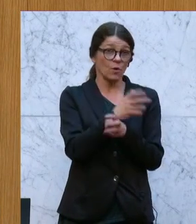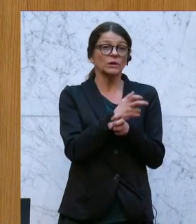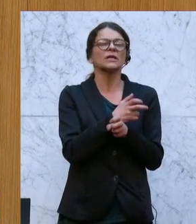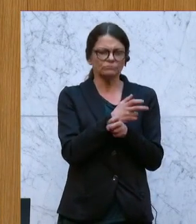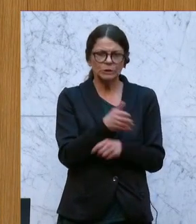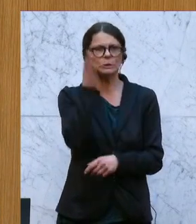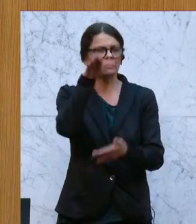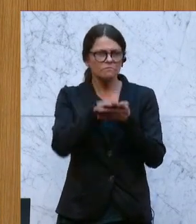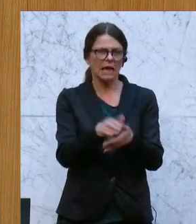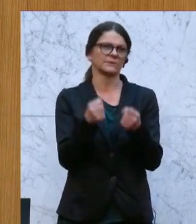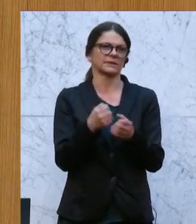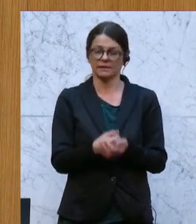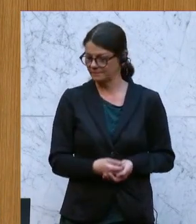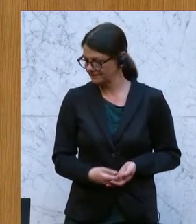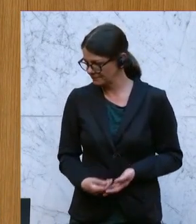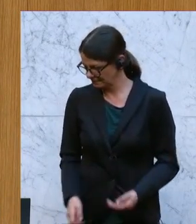gesichert.